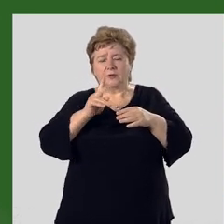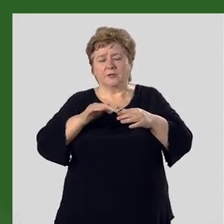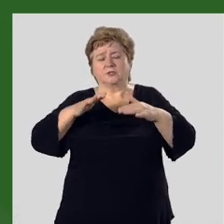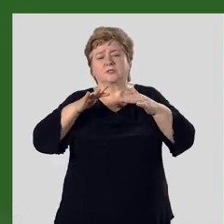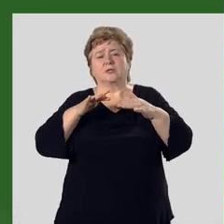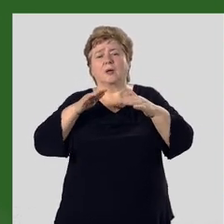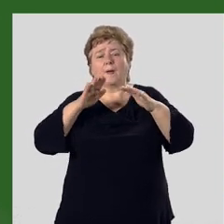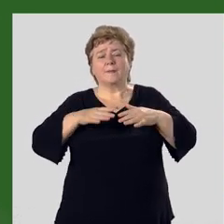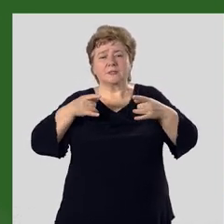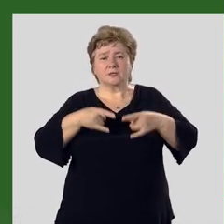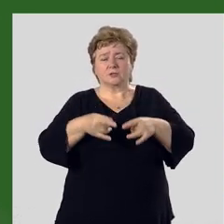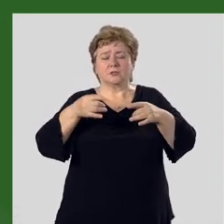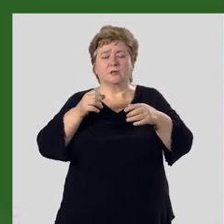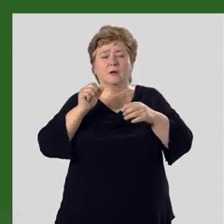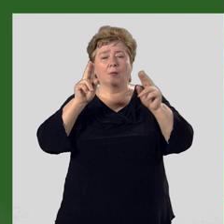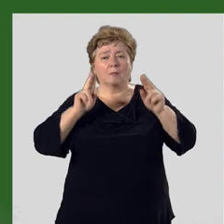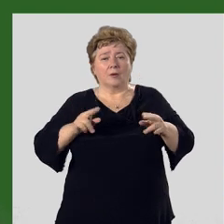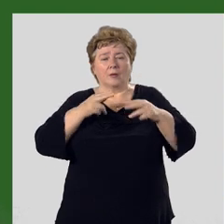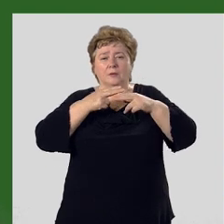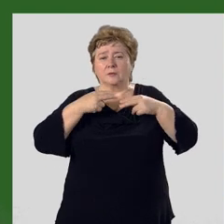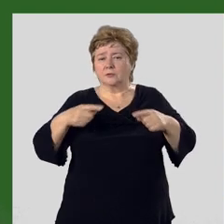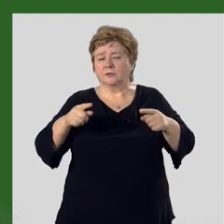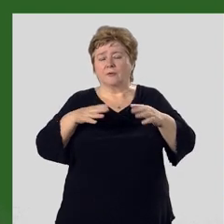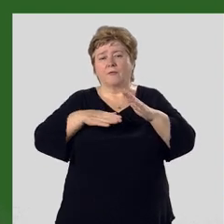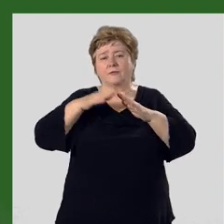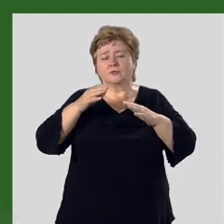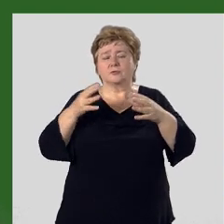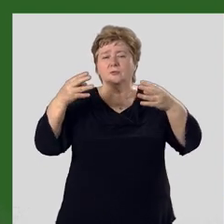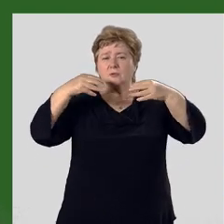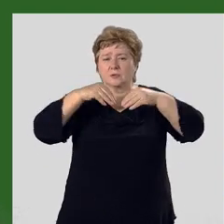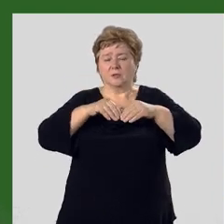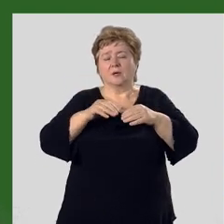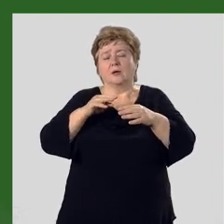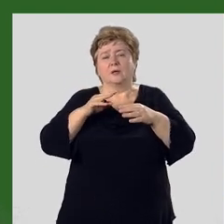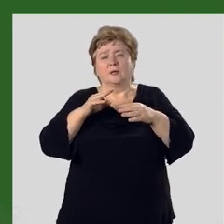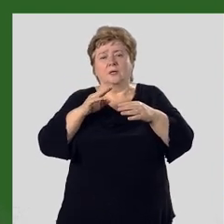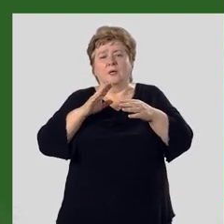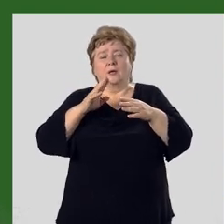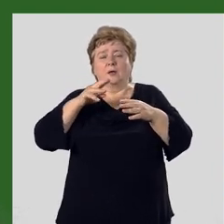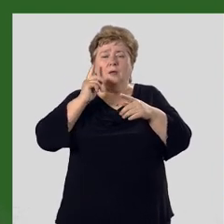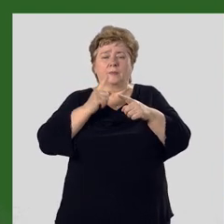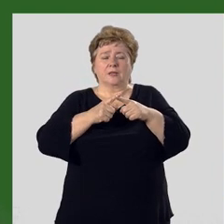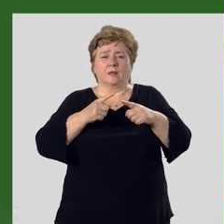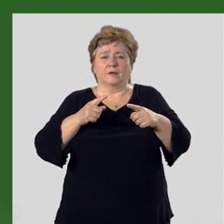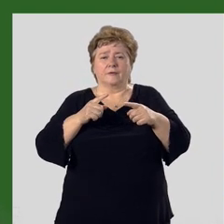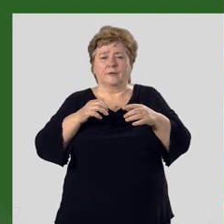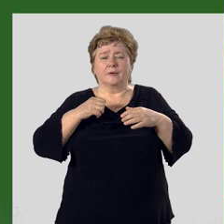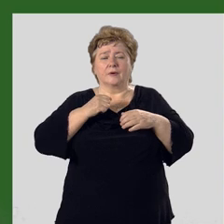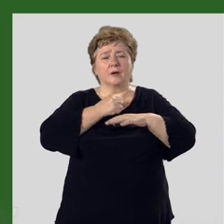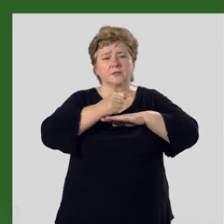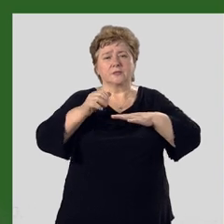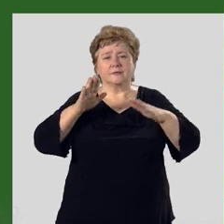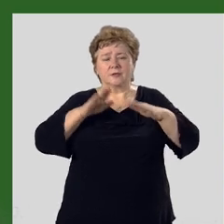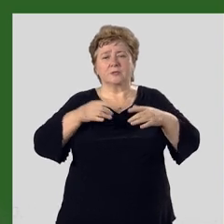месторождения. Они, как правило, отличаются высокой концентрацией металлов. Основные